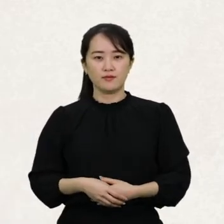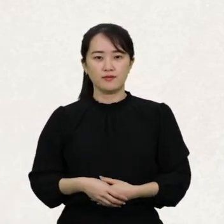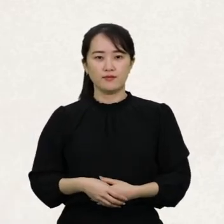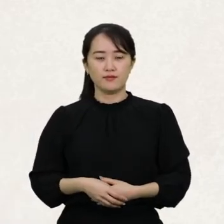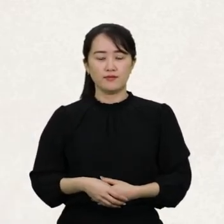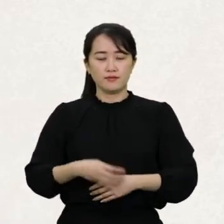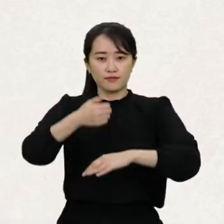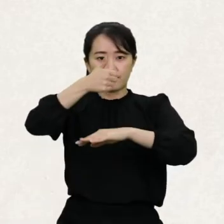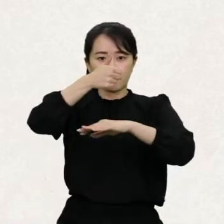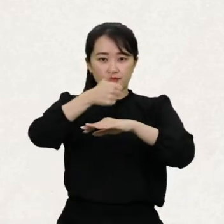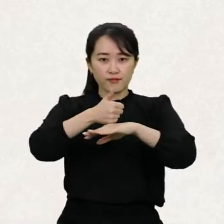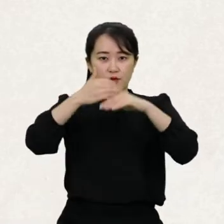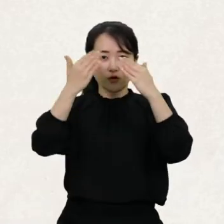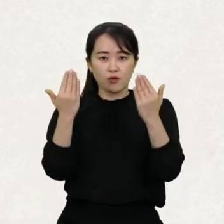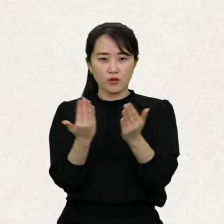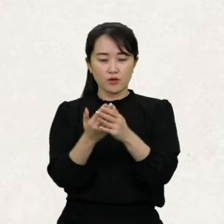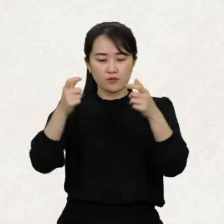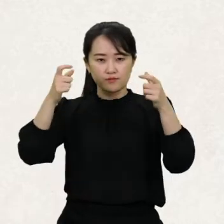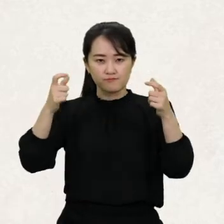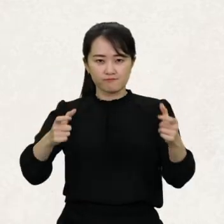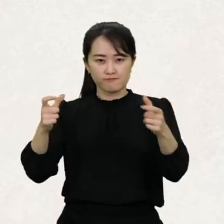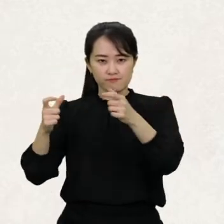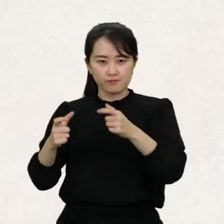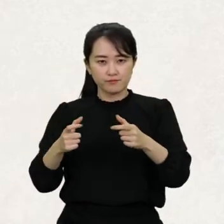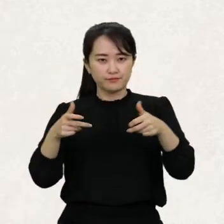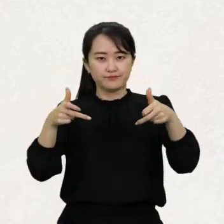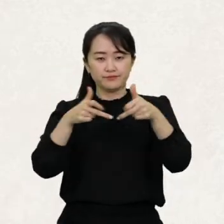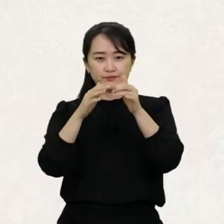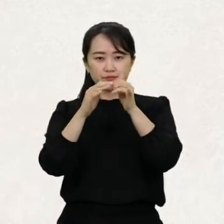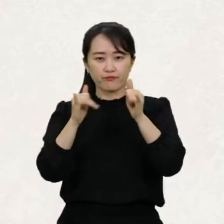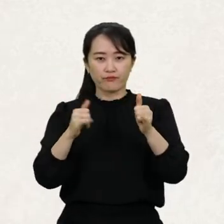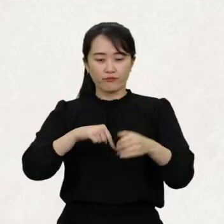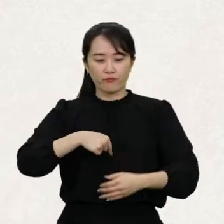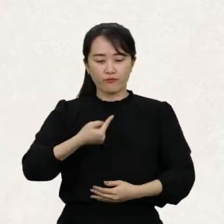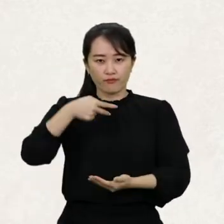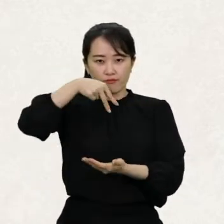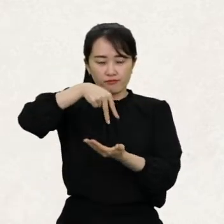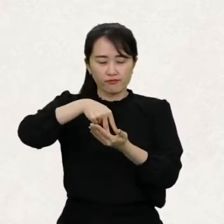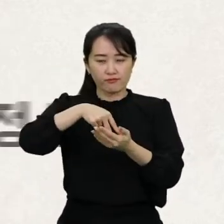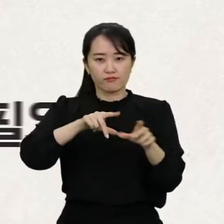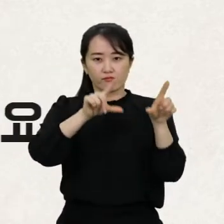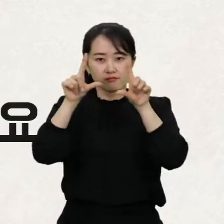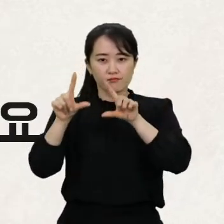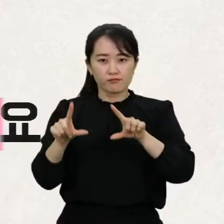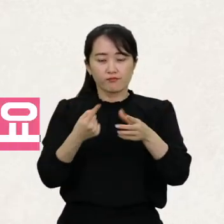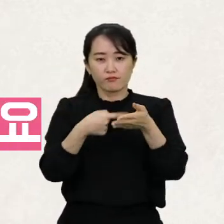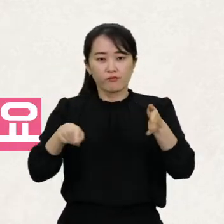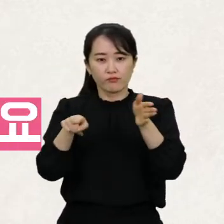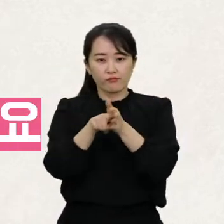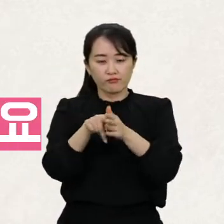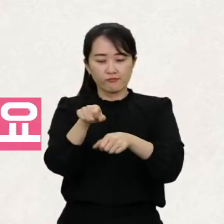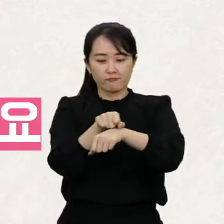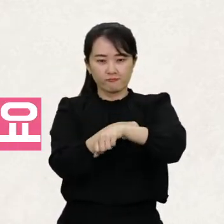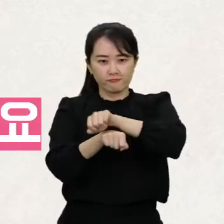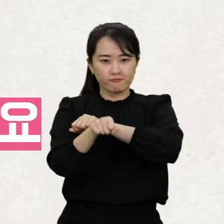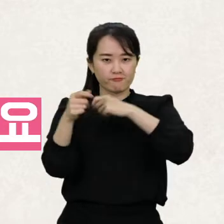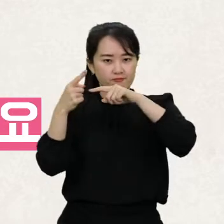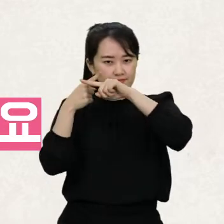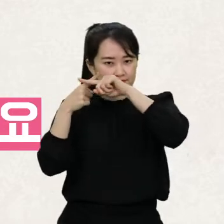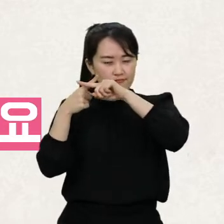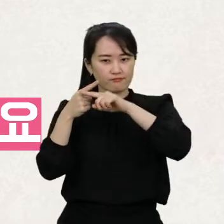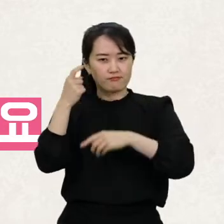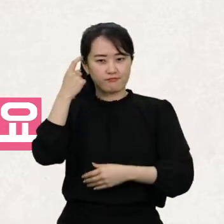결국 모든 지역에서 장애인이 자립적인 생활과 참여를 할 수 있도록 적극적이고 긍정적인